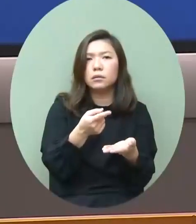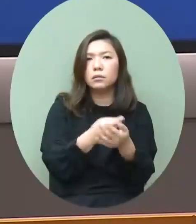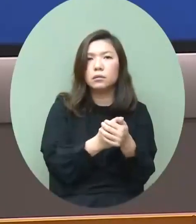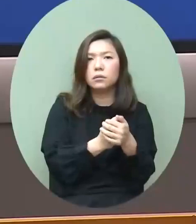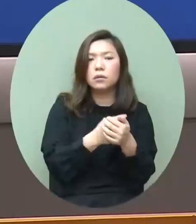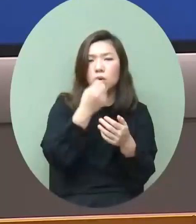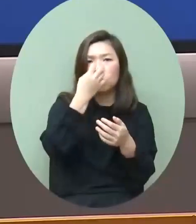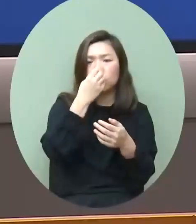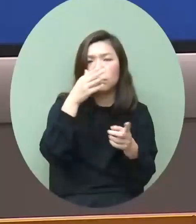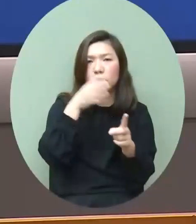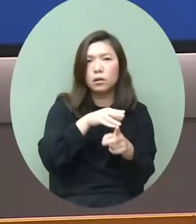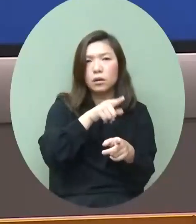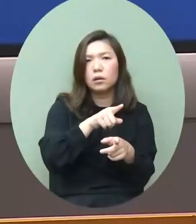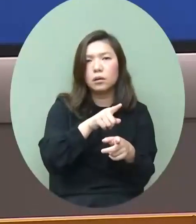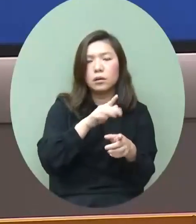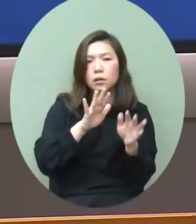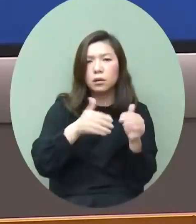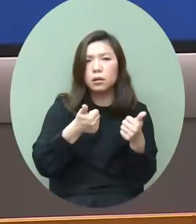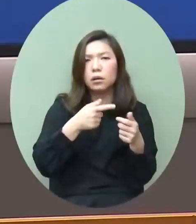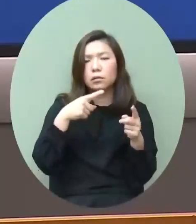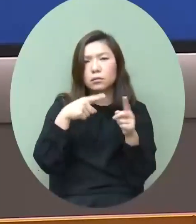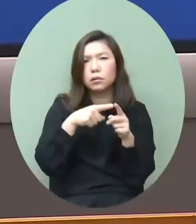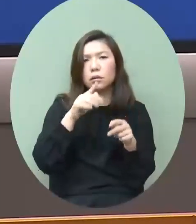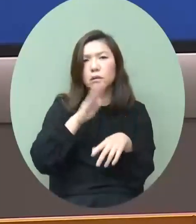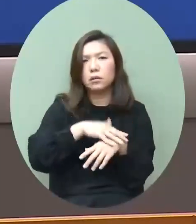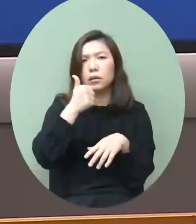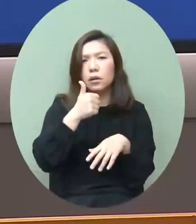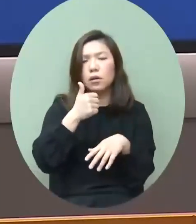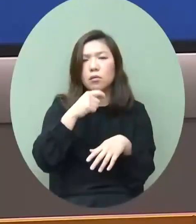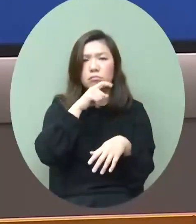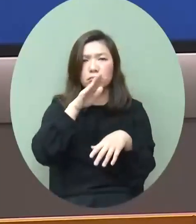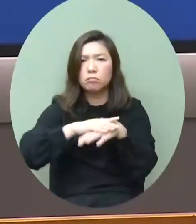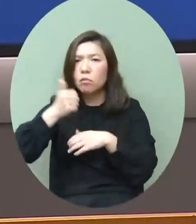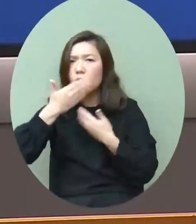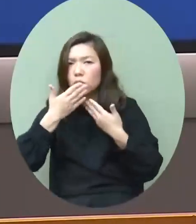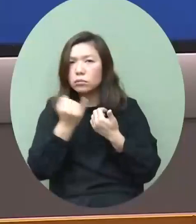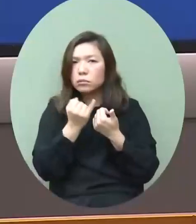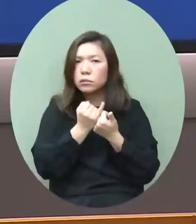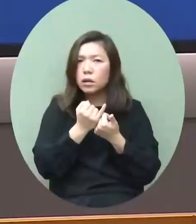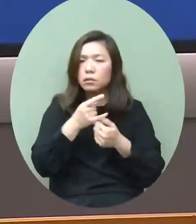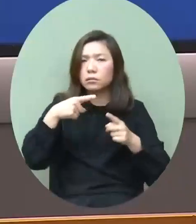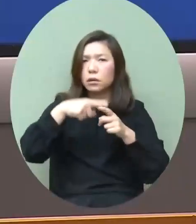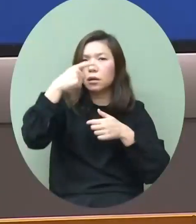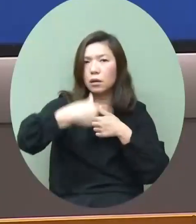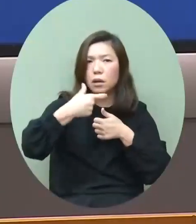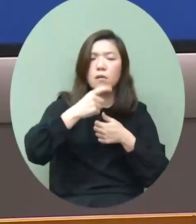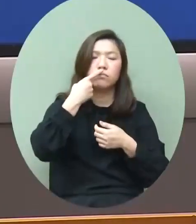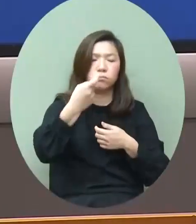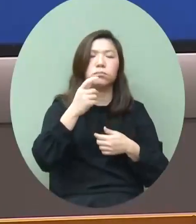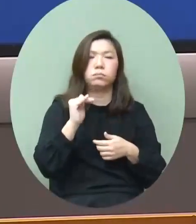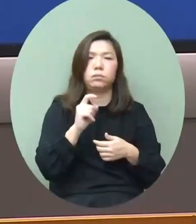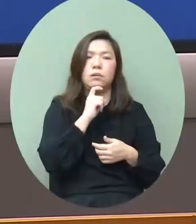優秀人才香港對於優秀學生仍然是非常吸引力